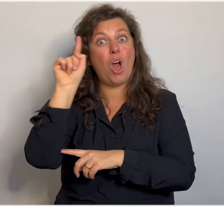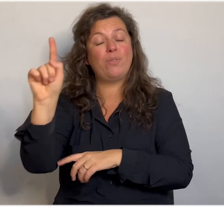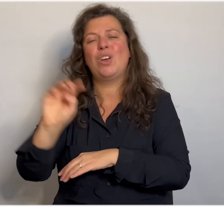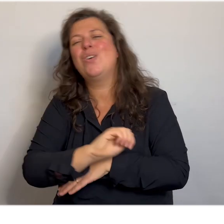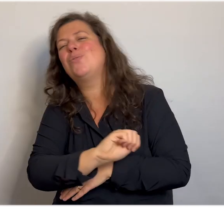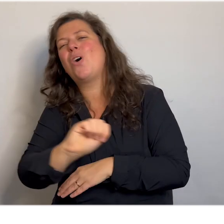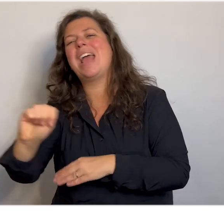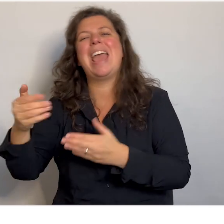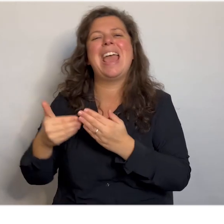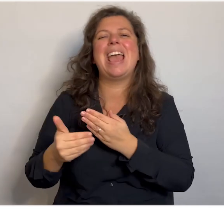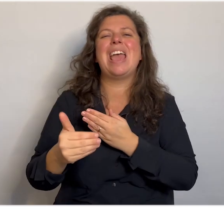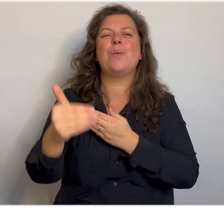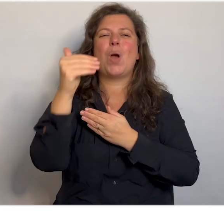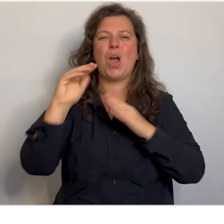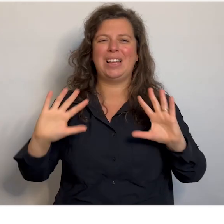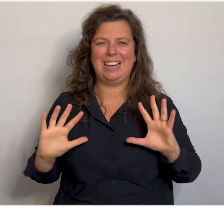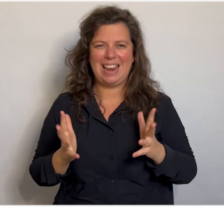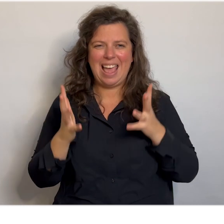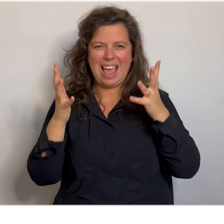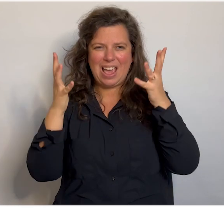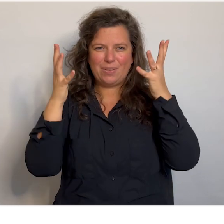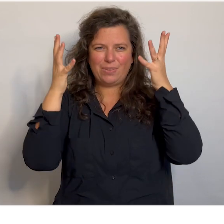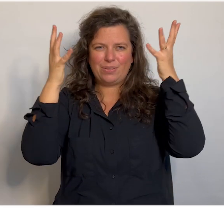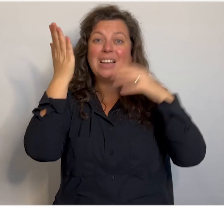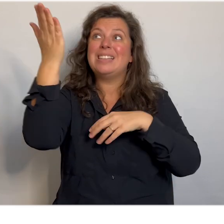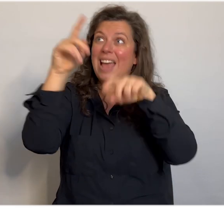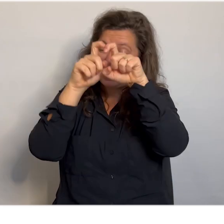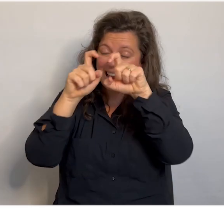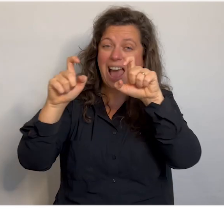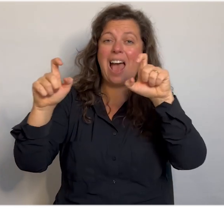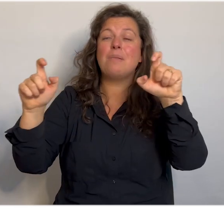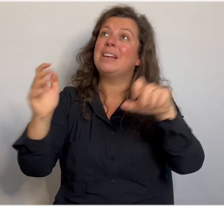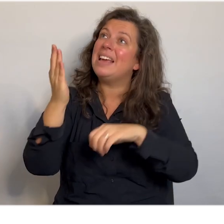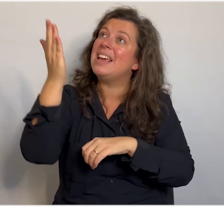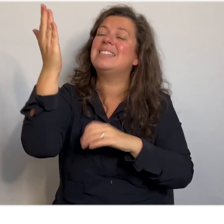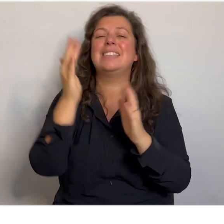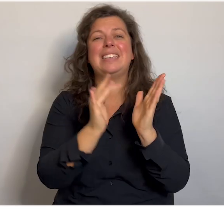eeuwig leeft. Zijn naam is